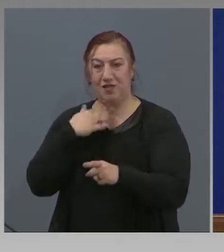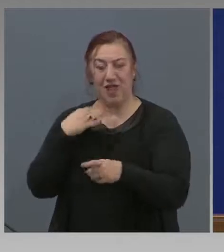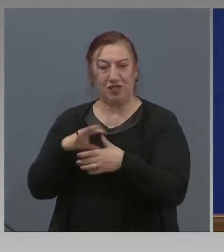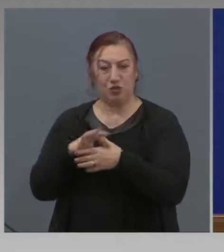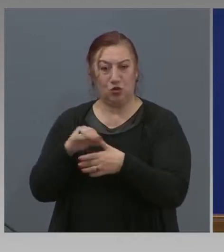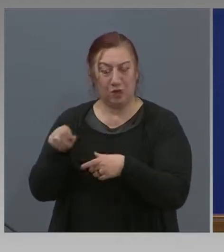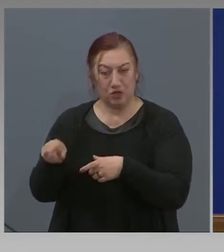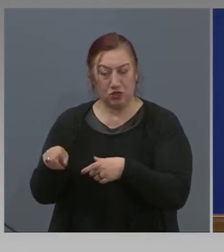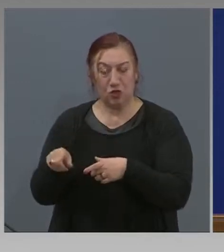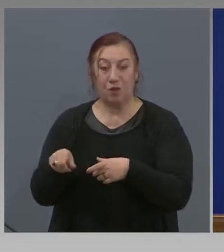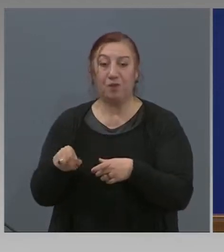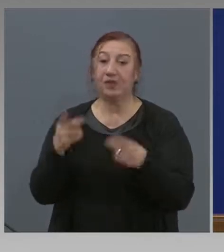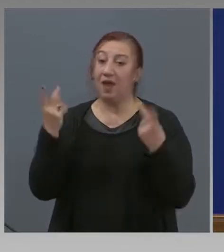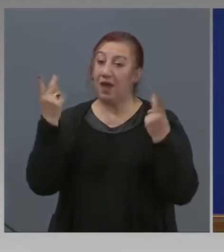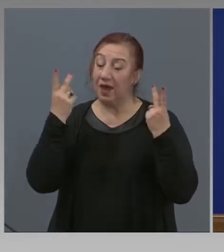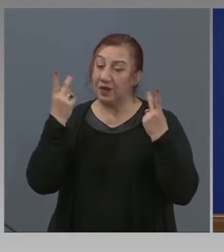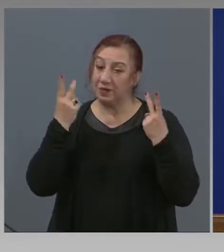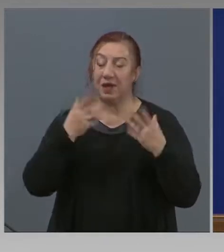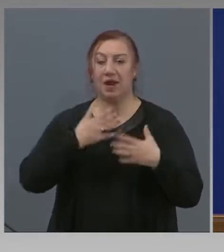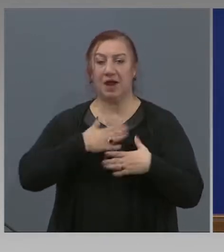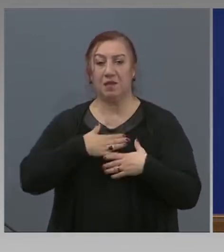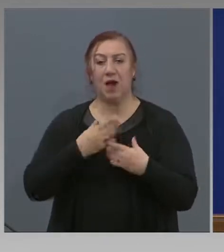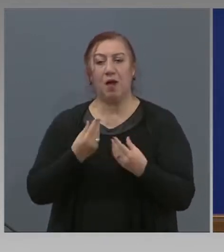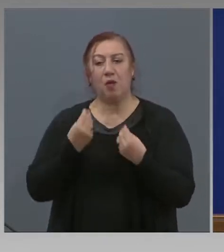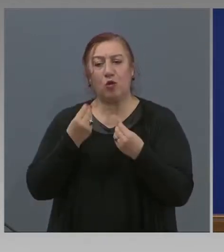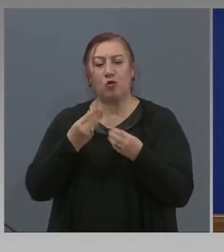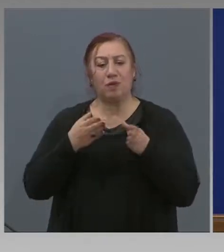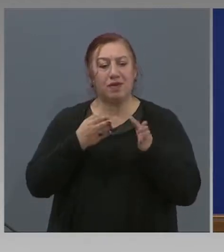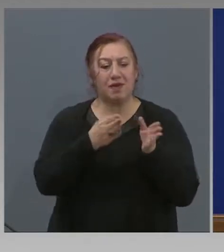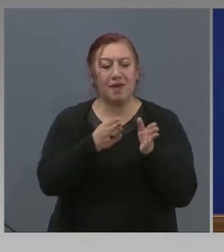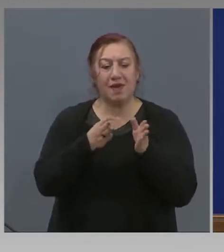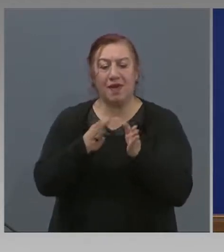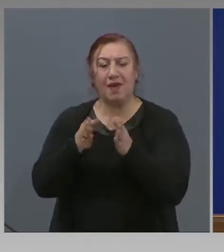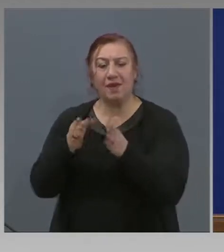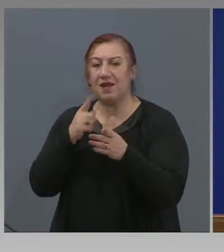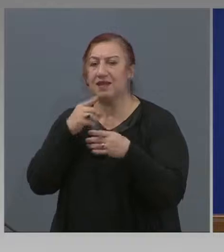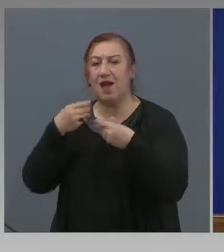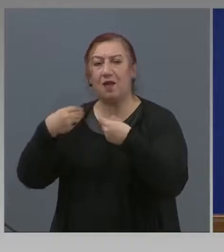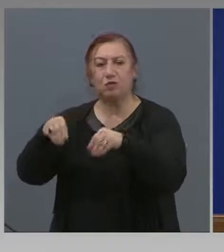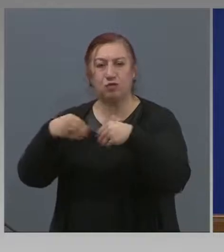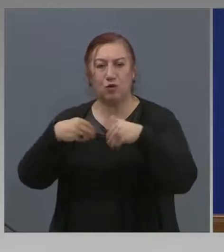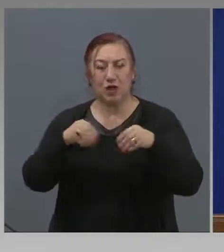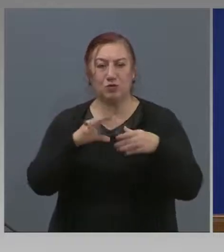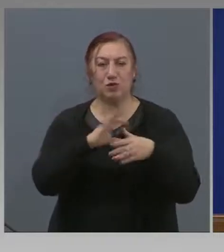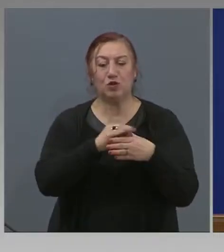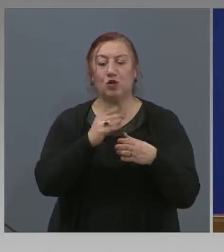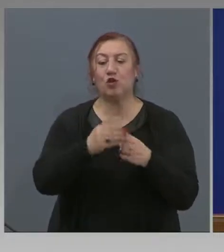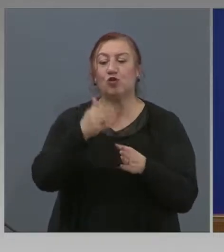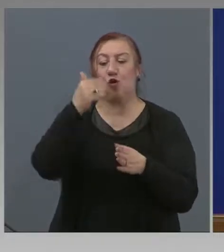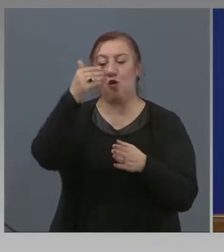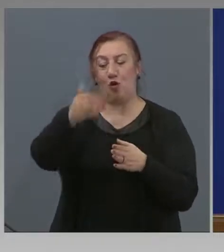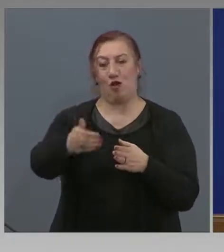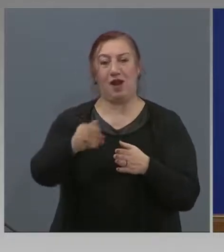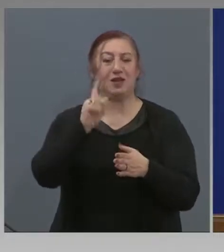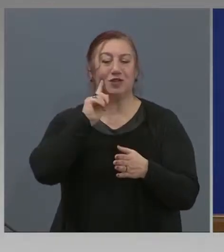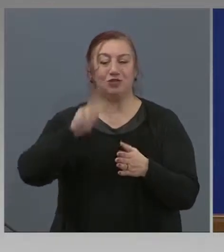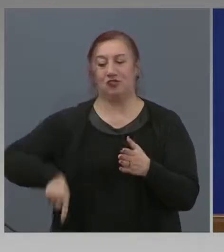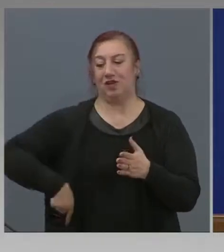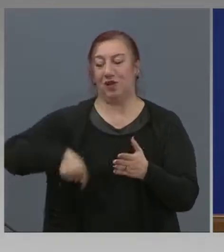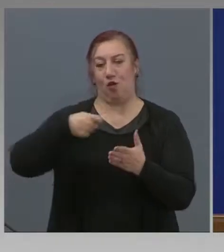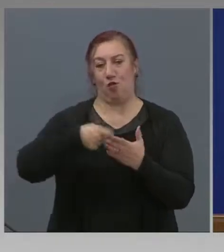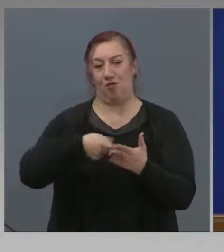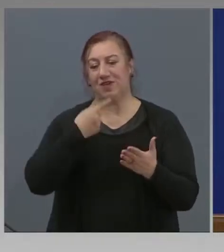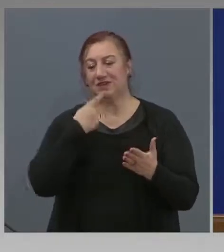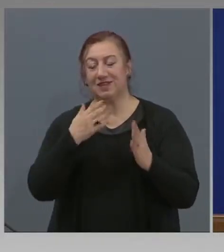разбира се, разполагайки с по-добри канали за продажба на месото до крайния потребител, да улеснят